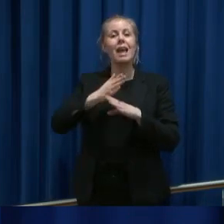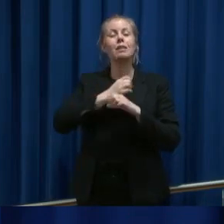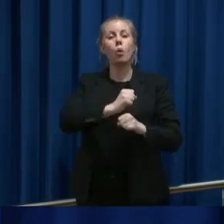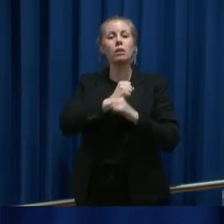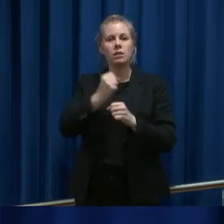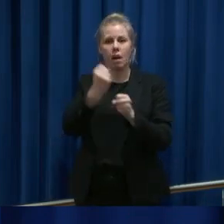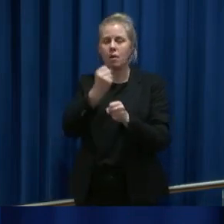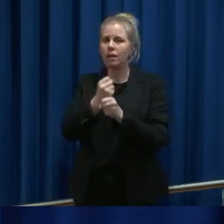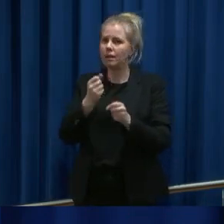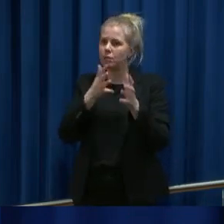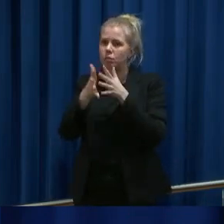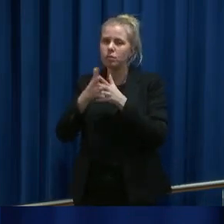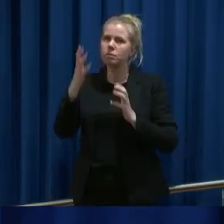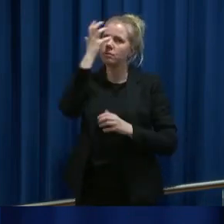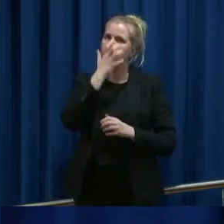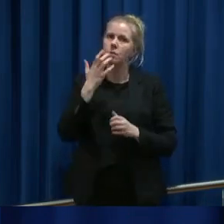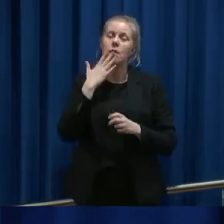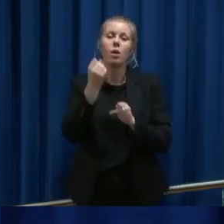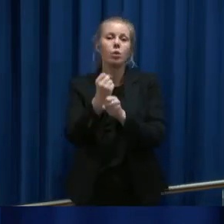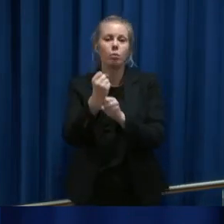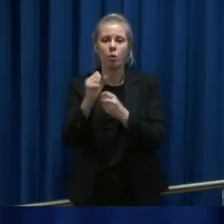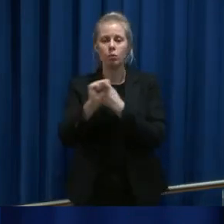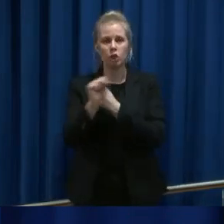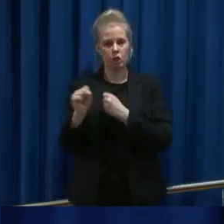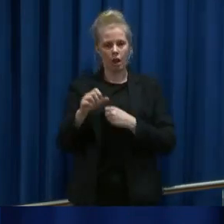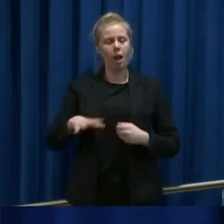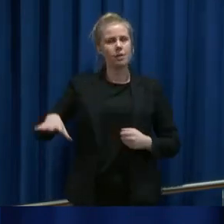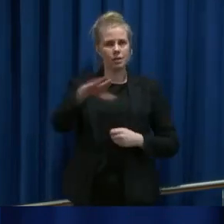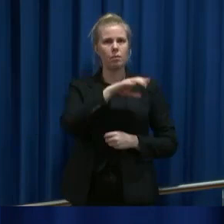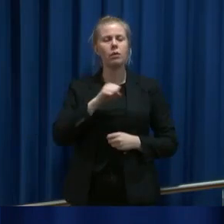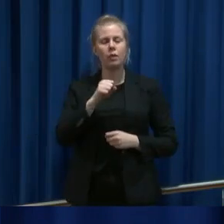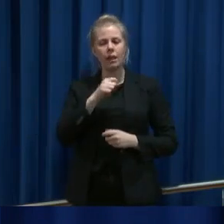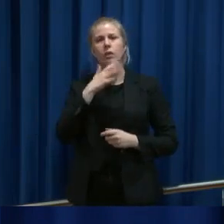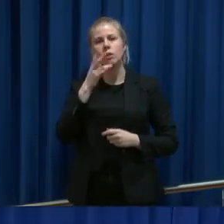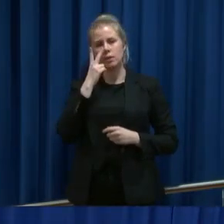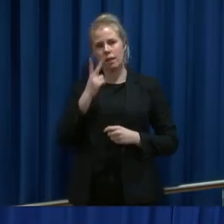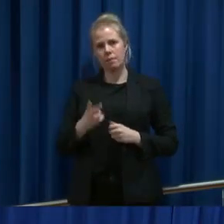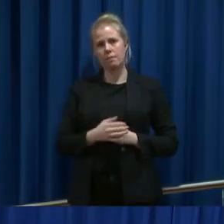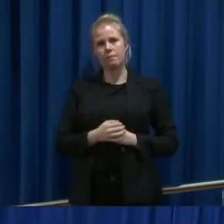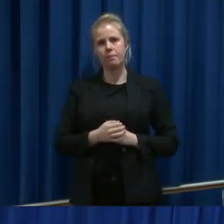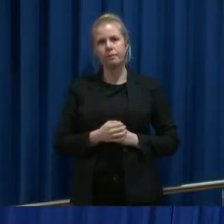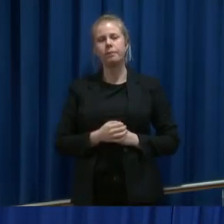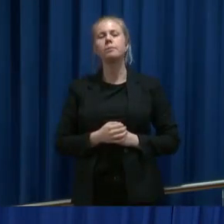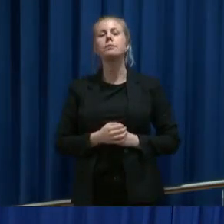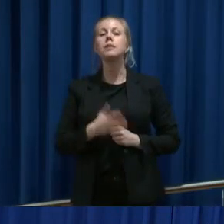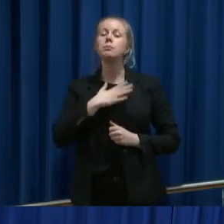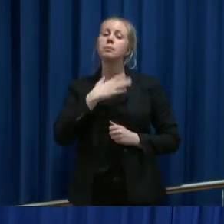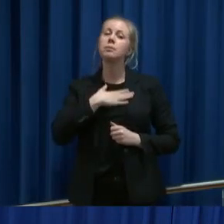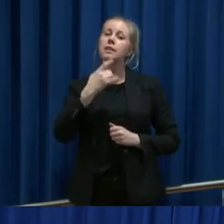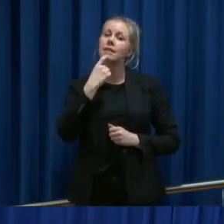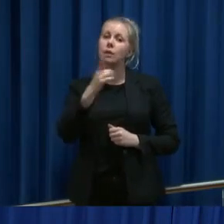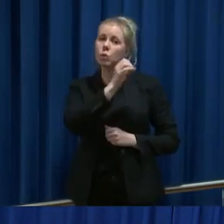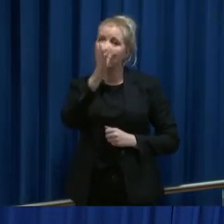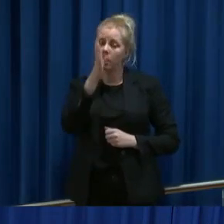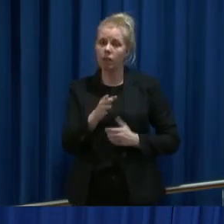utrolig flott jobb nå for å beskytte oss alle sammen og det er veldig kjekt å se. Takk. Da sier jeg tusen takk og da